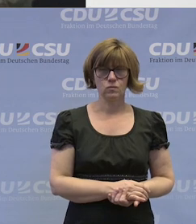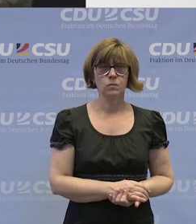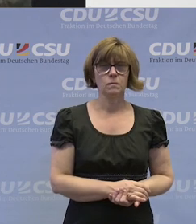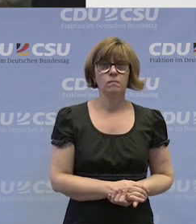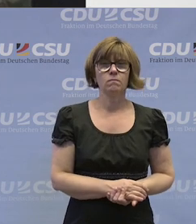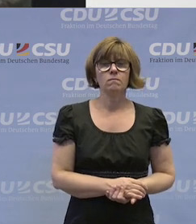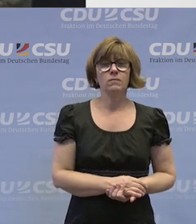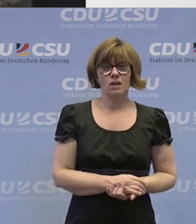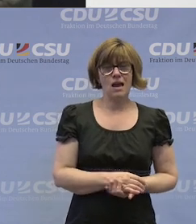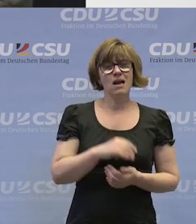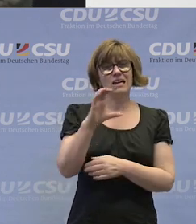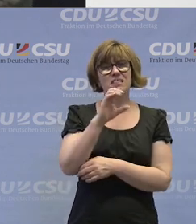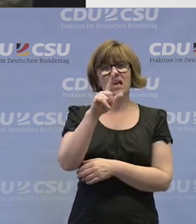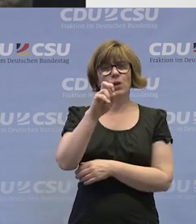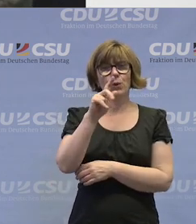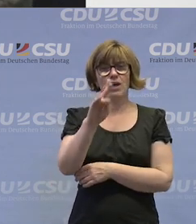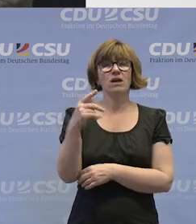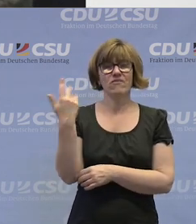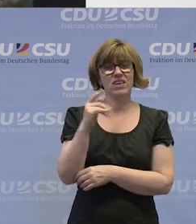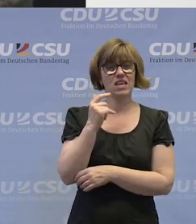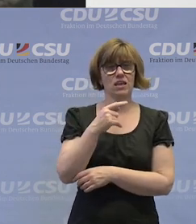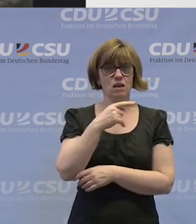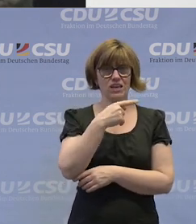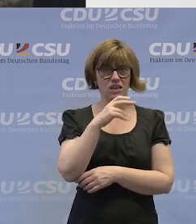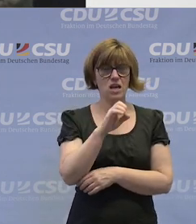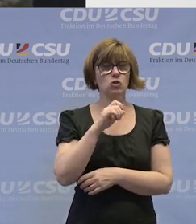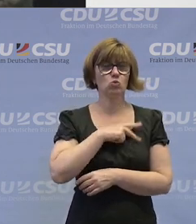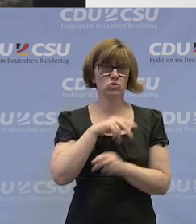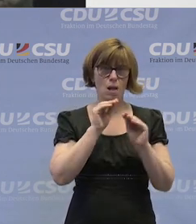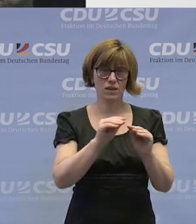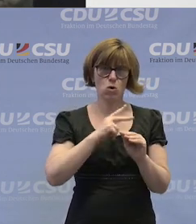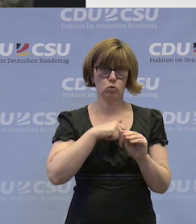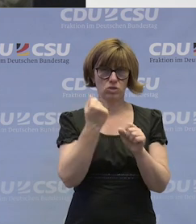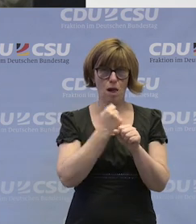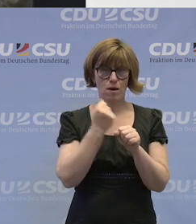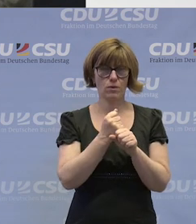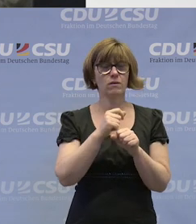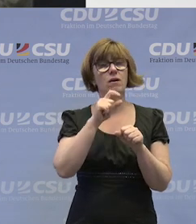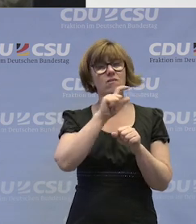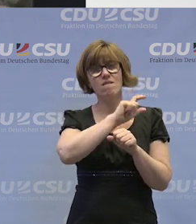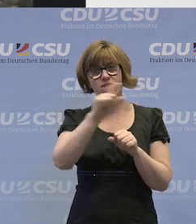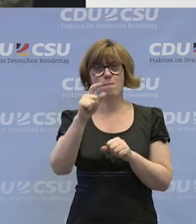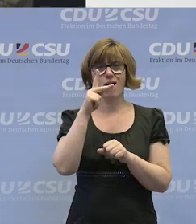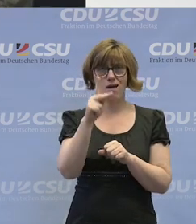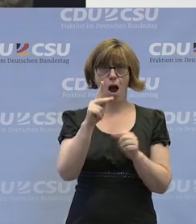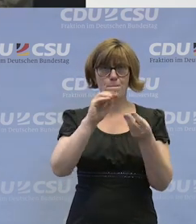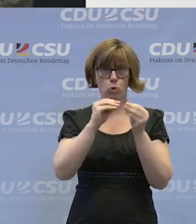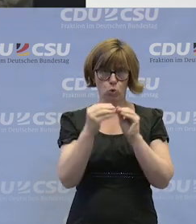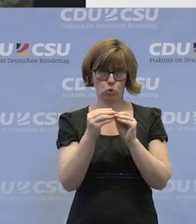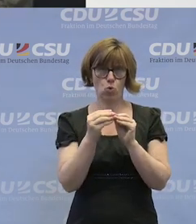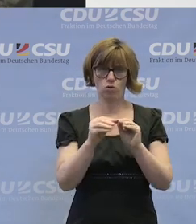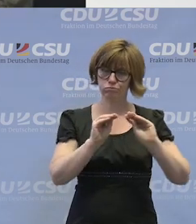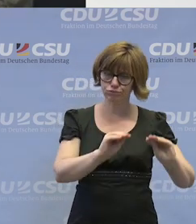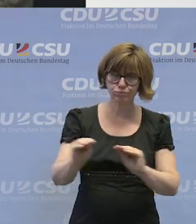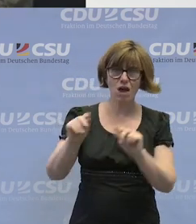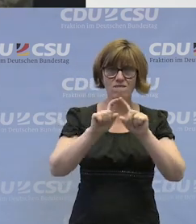Christian Judit ist wie Jörg Greis Sozialpädagoge, Sozialarbeiter. Seine Firma K-Produktion berät und schult Unternehmen